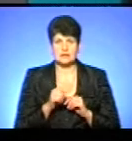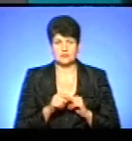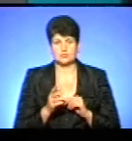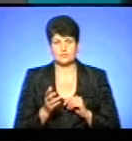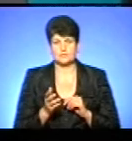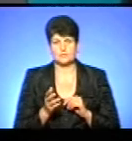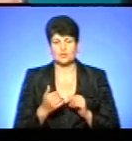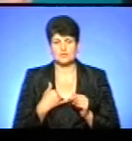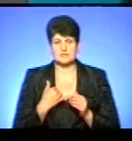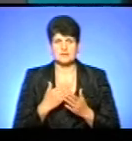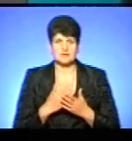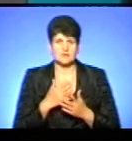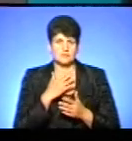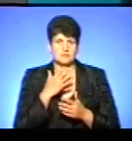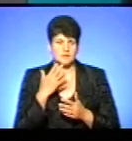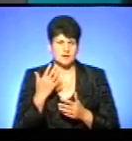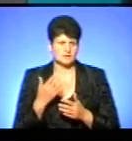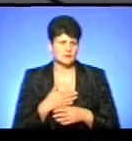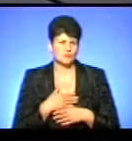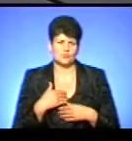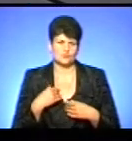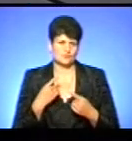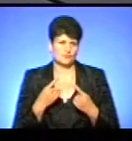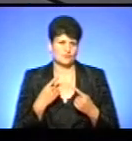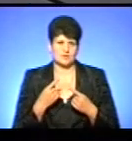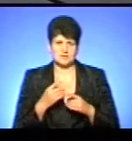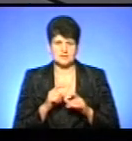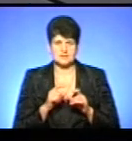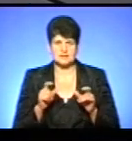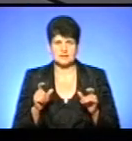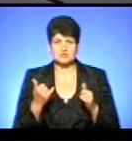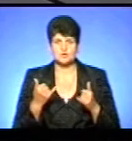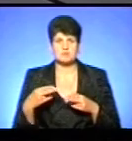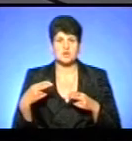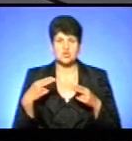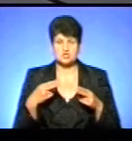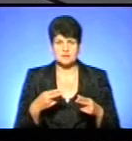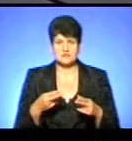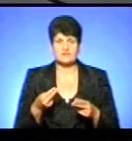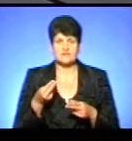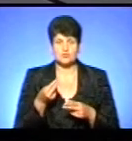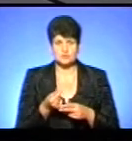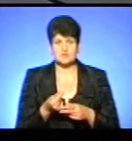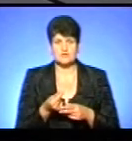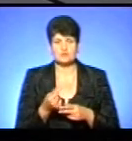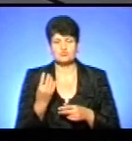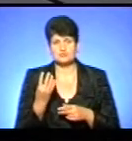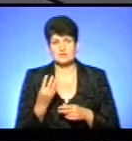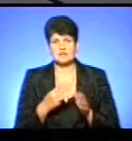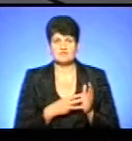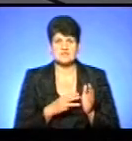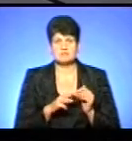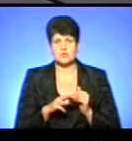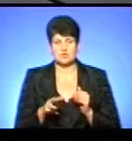У нас сьогодні є багато таких закладів, я не хочу їх називати, але такі заклади, які сьогодні ти приїжджаєш, фінансування від 4 до 8